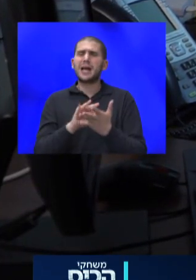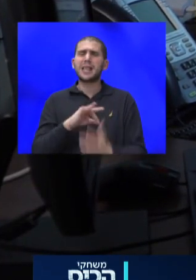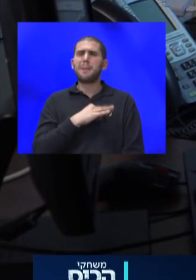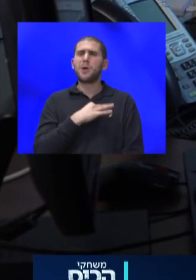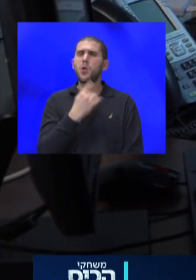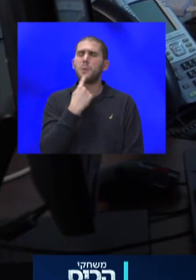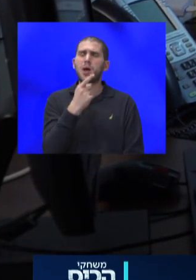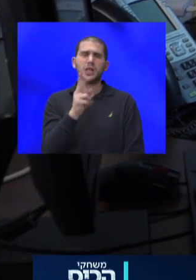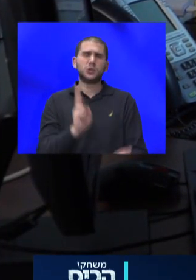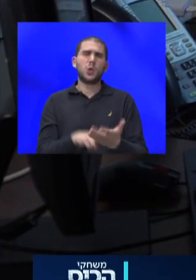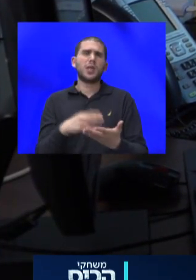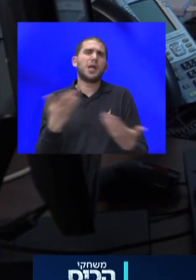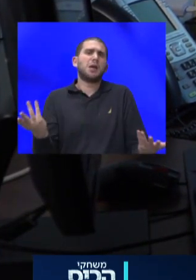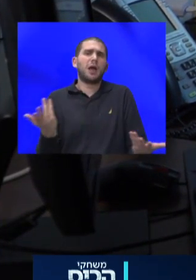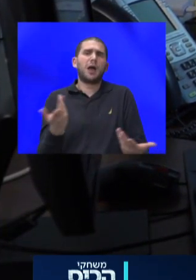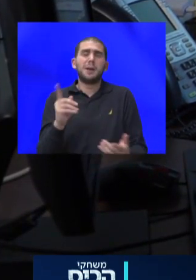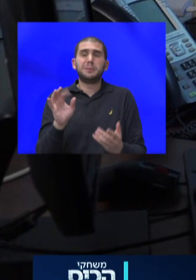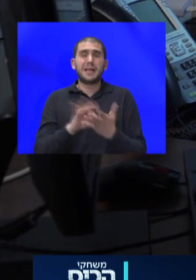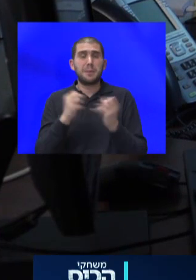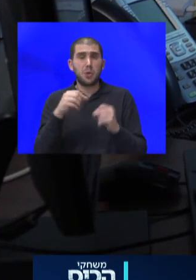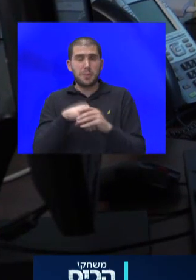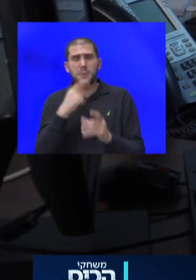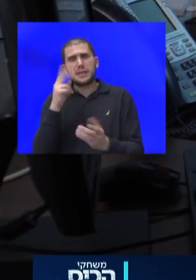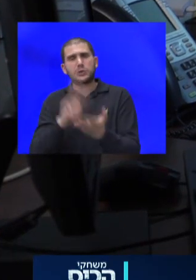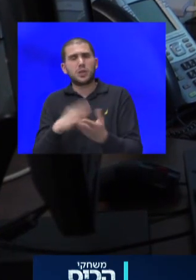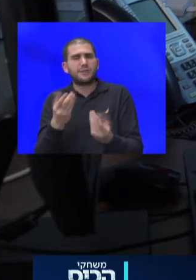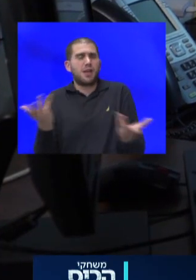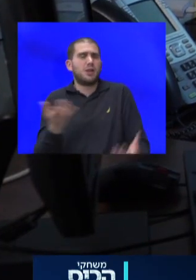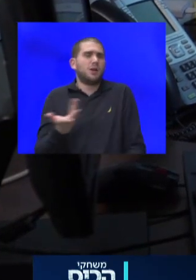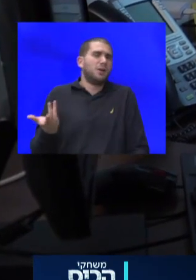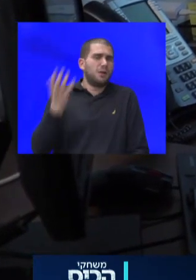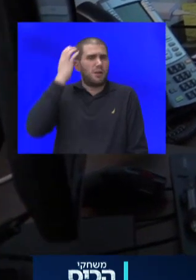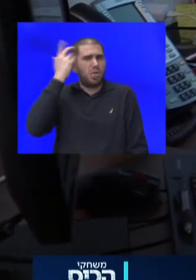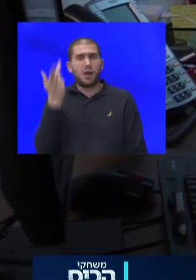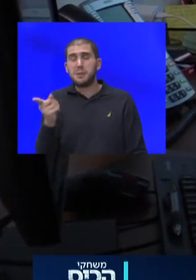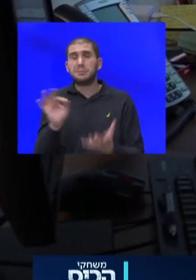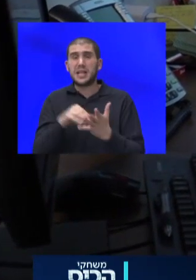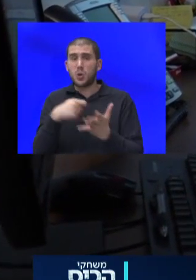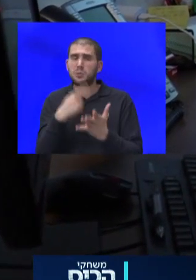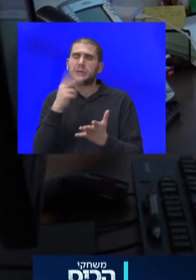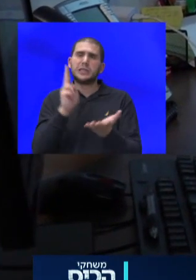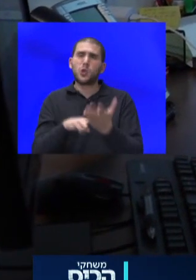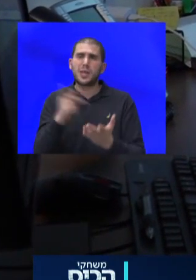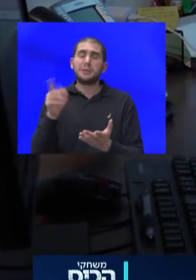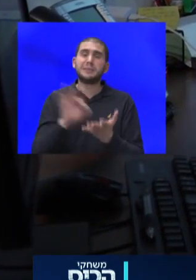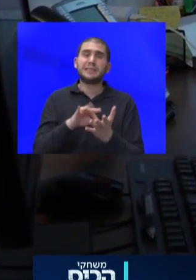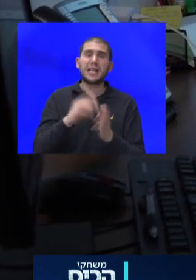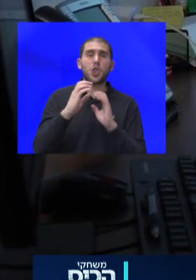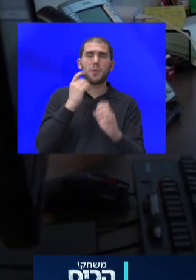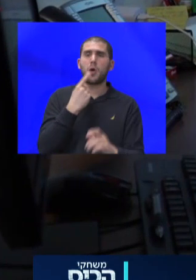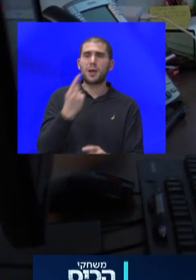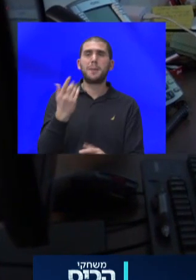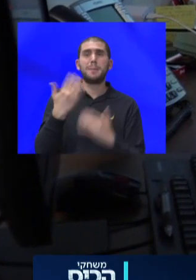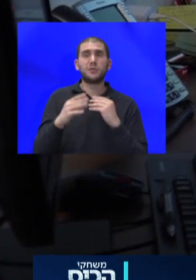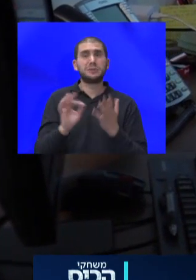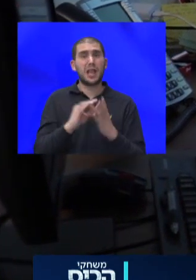אומר, אתה צודק, משרד ביטחון פנים אומר, אתה צודק, אין לי כסף לבני הידות. משרד האוצר אומר, אתה צודק, שמשרד התחבוע ימאמן ומשרד התחבוע עומן, אבל אתה